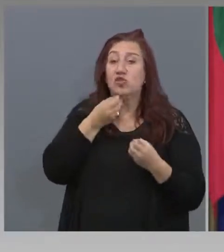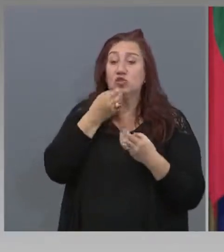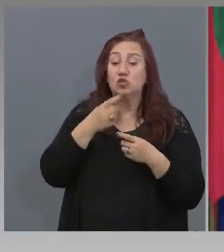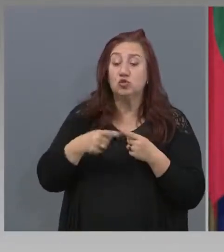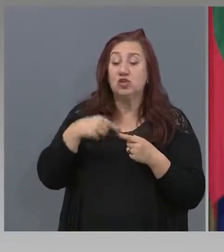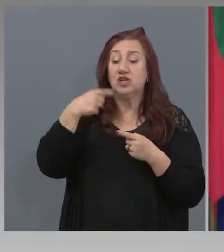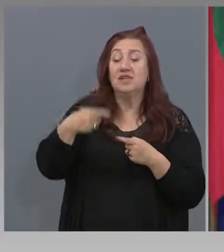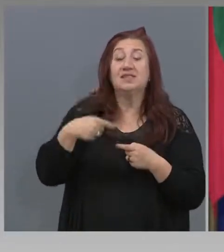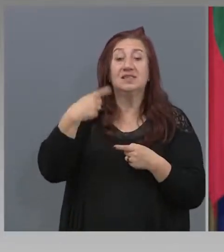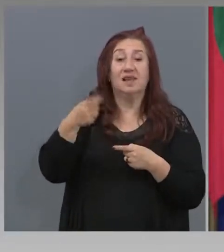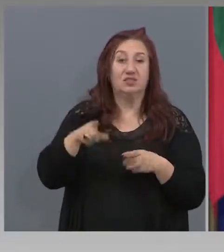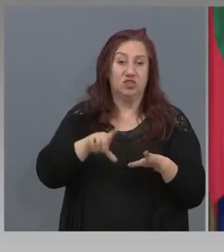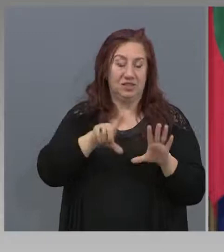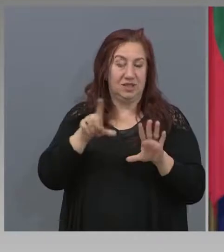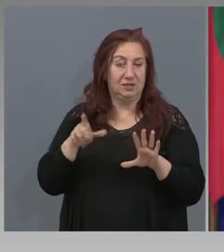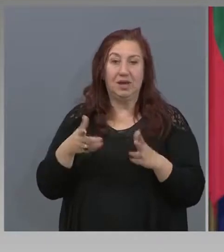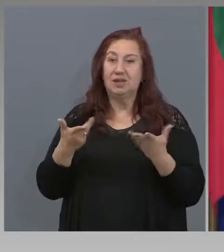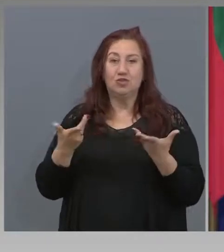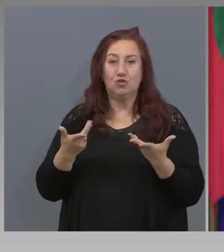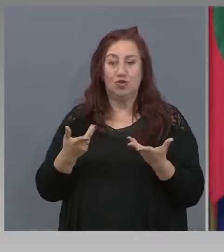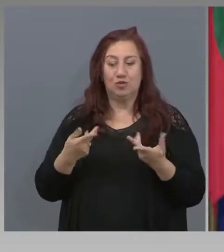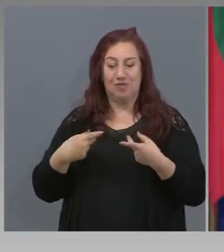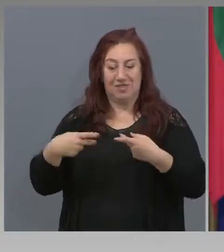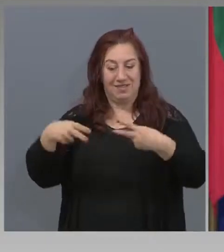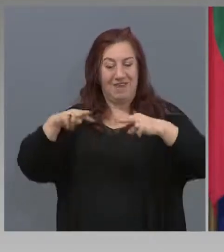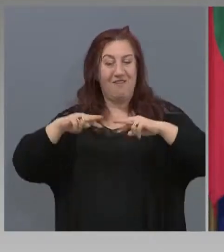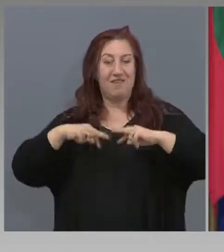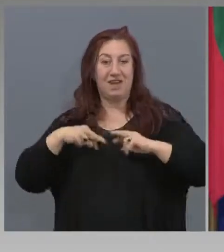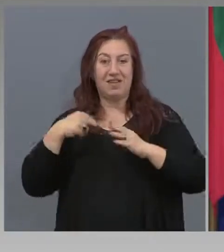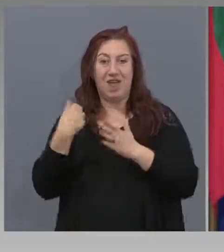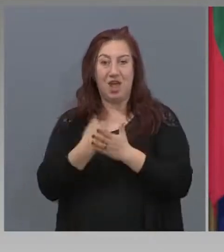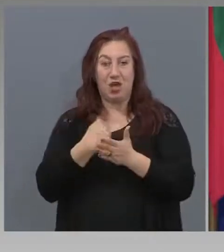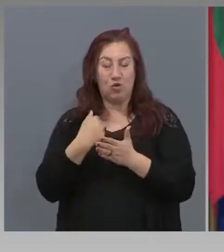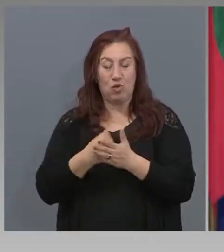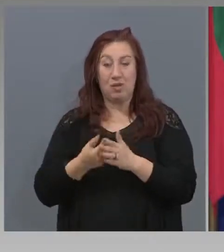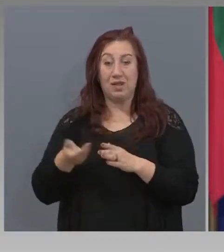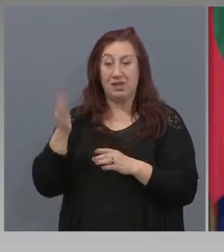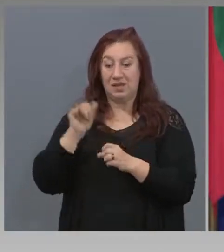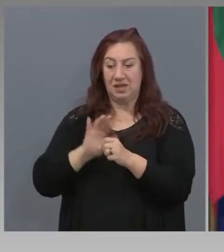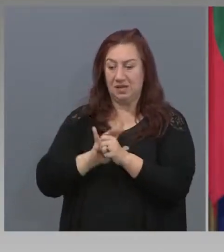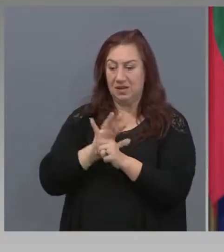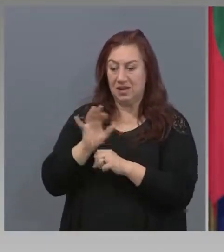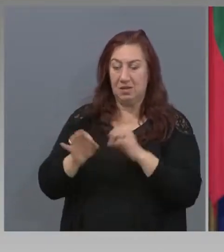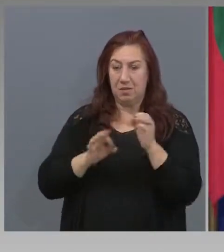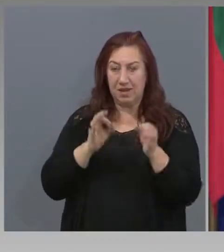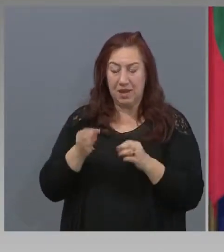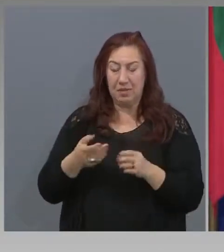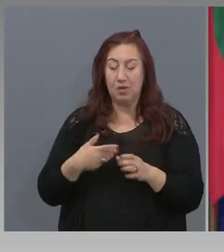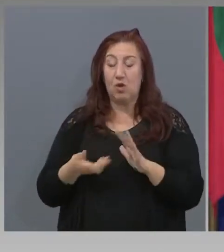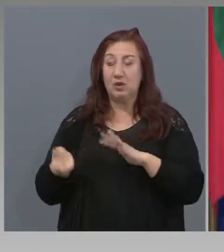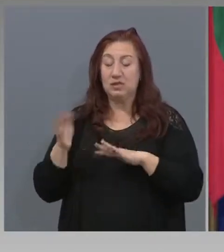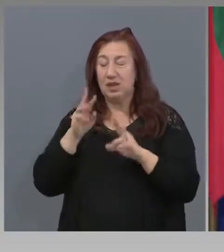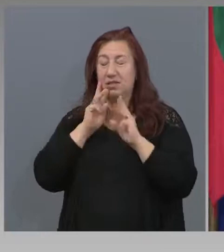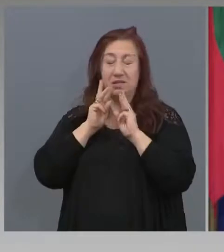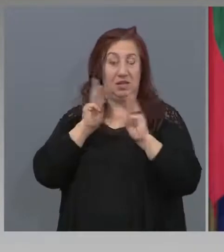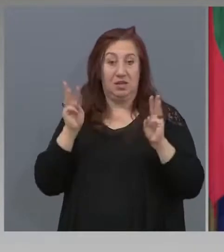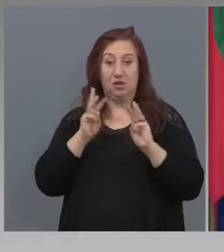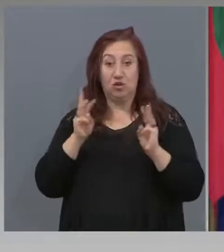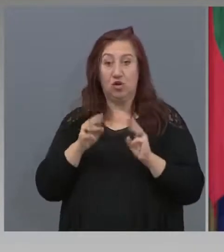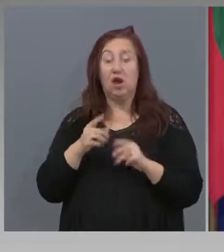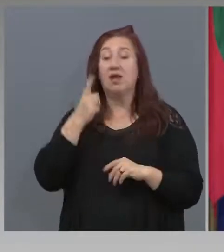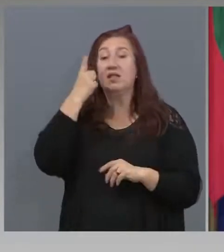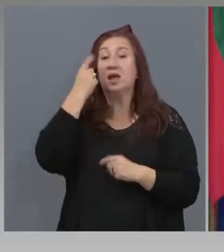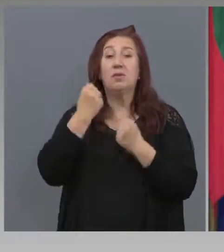възстановяването на економиките след пандемията, авторшоковете, зависят в крайна сметка на първо място от медицински